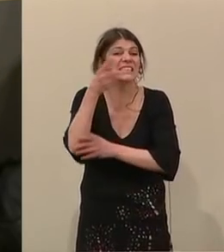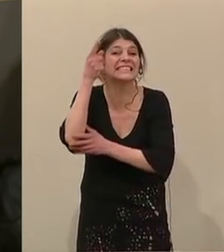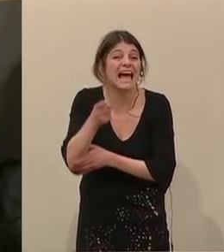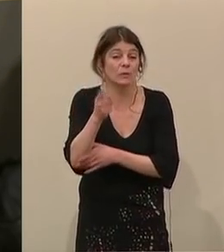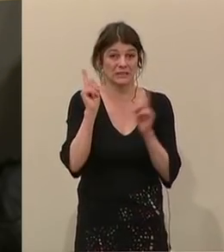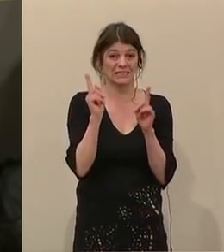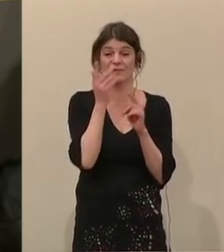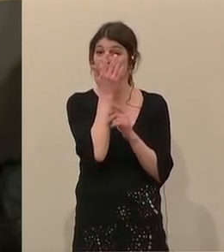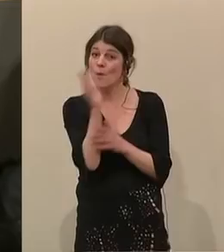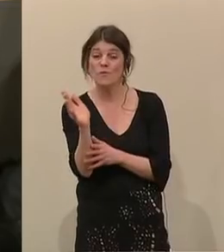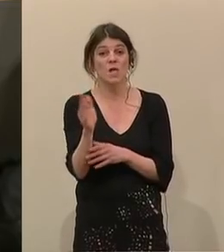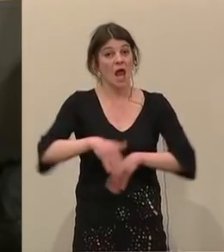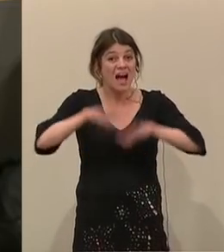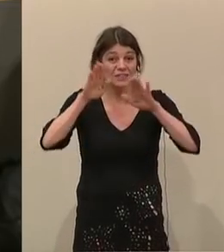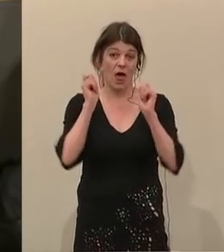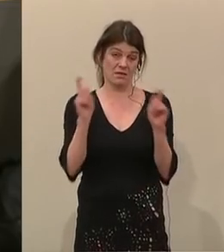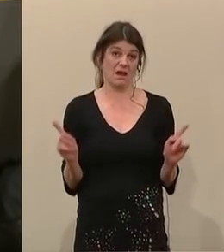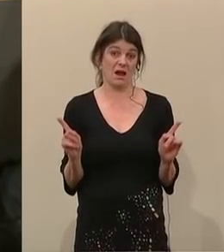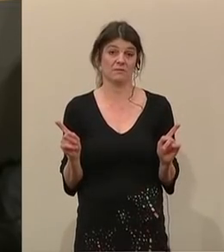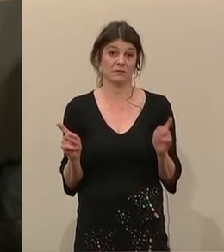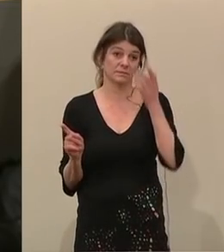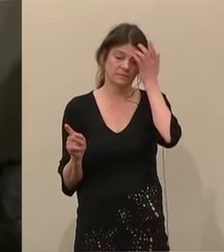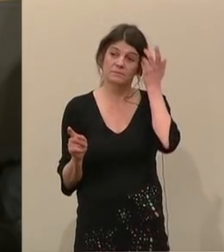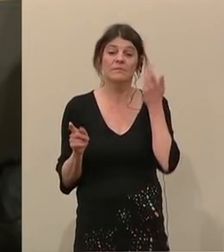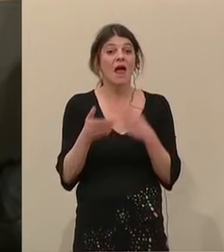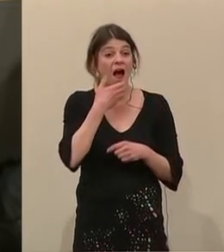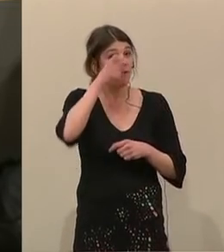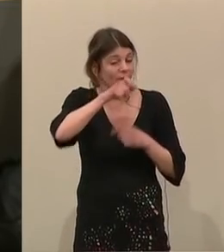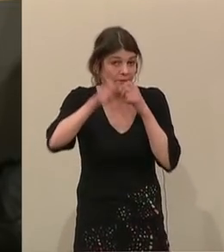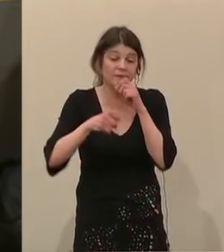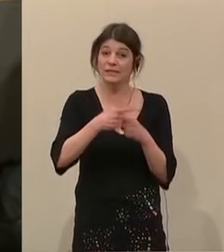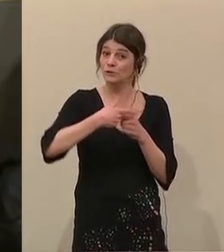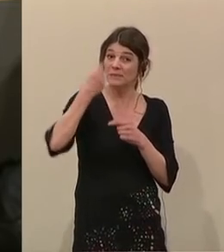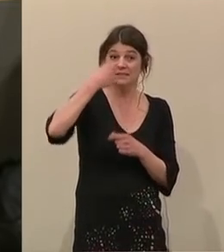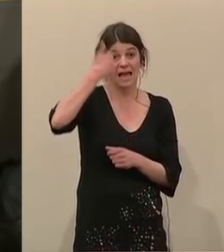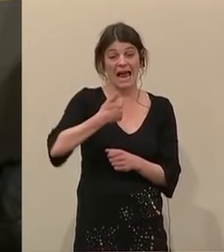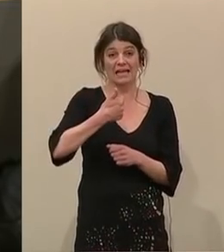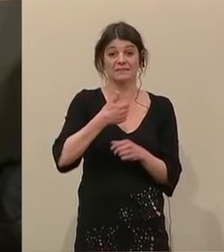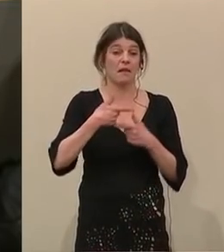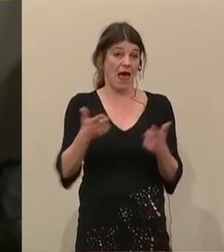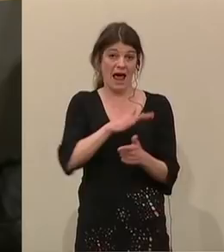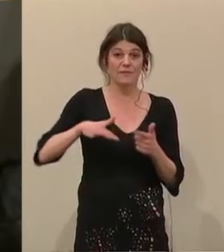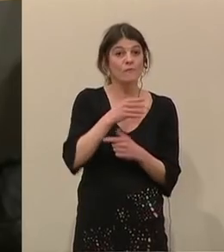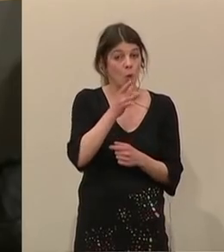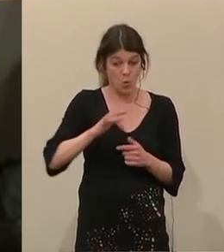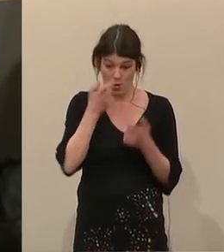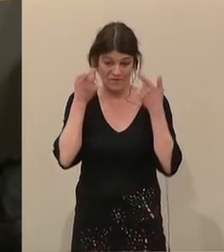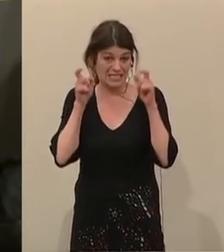41.500 Asylanträge. Die Afghanen sind die Top-1-Nation im Bereich der Grundversorgung.